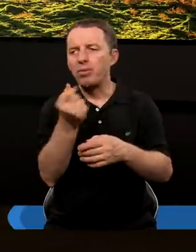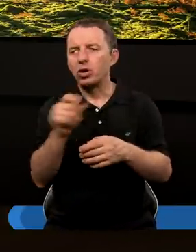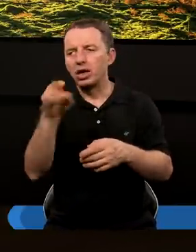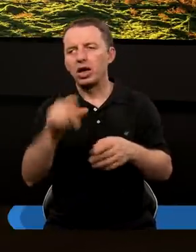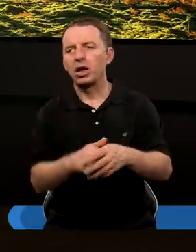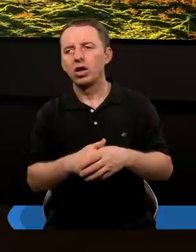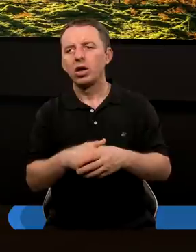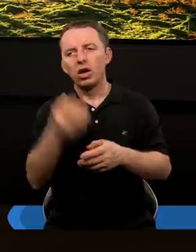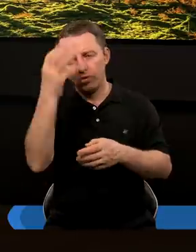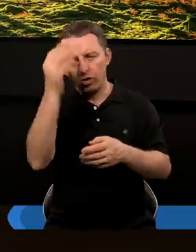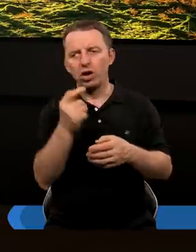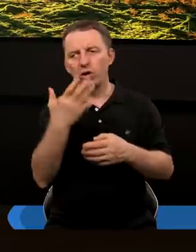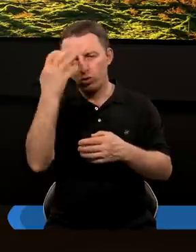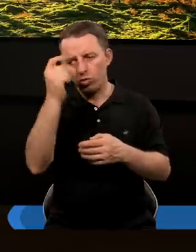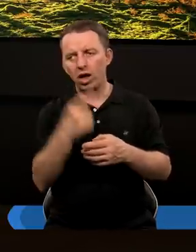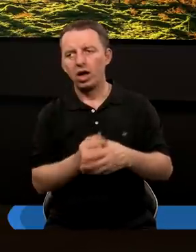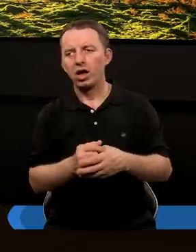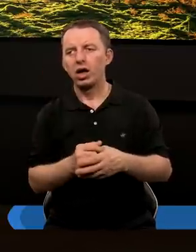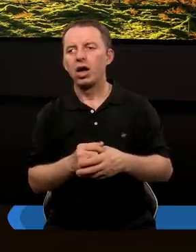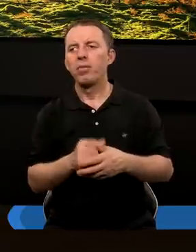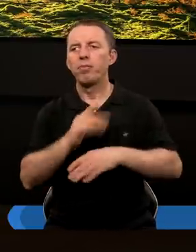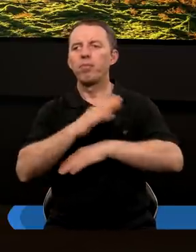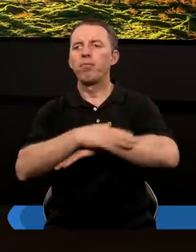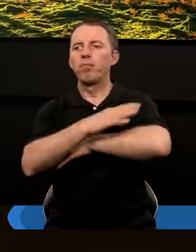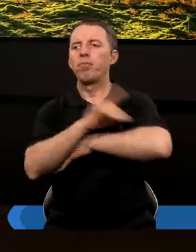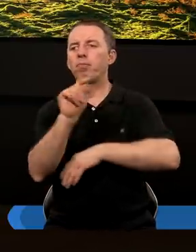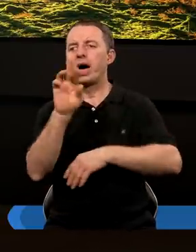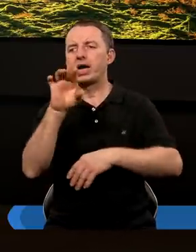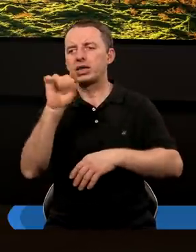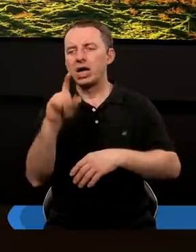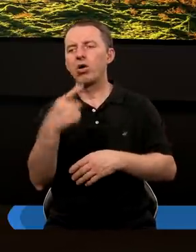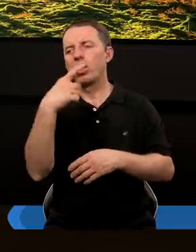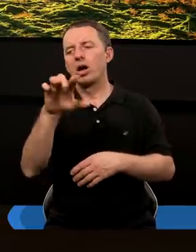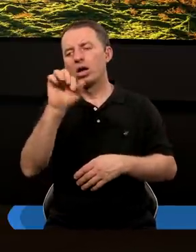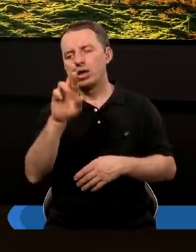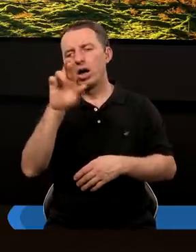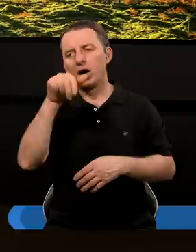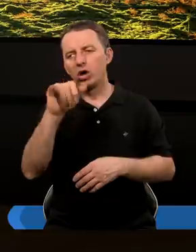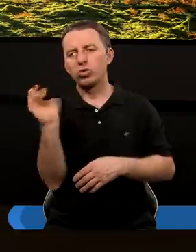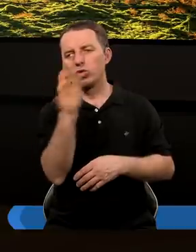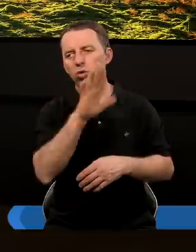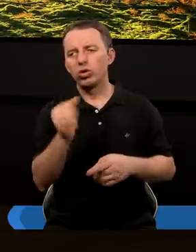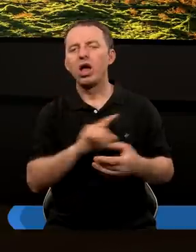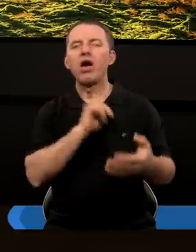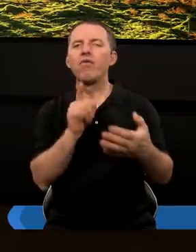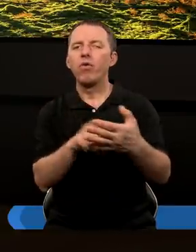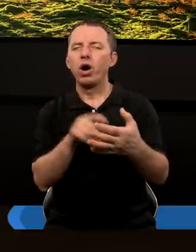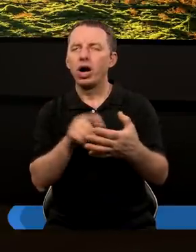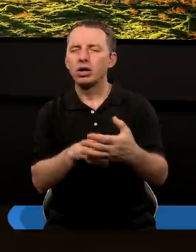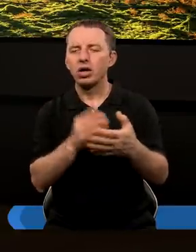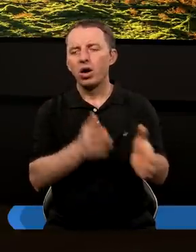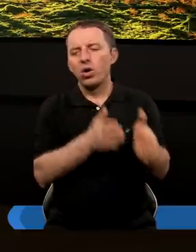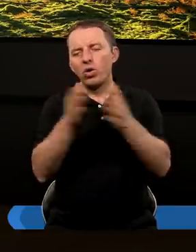króla Nebukatnesara, to jest dwór króla perskiego Dariusza. I właśnie